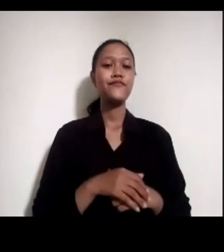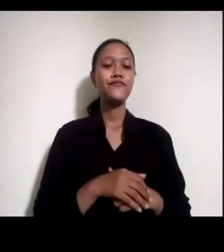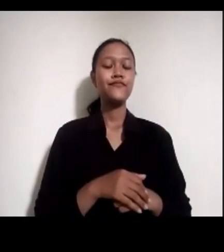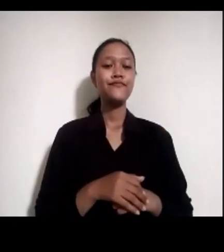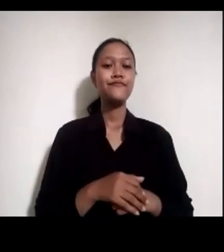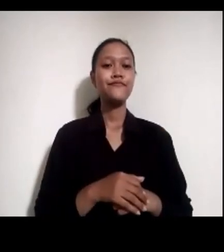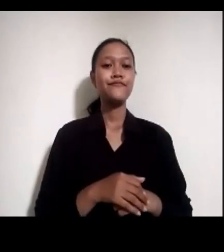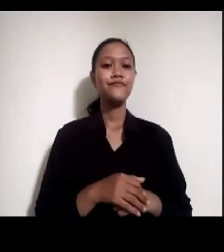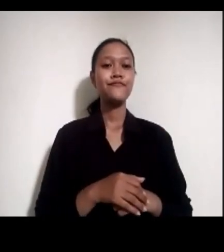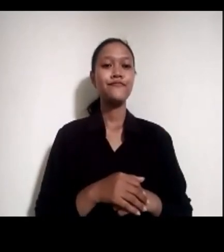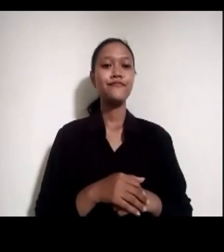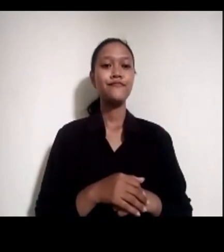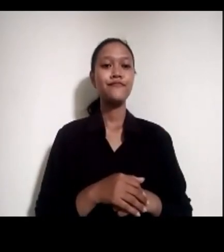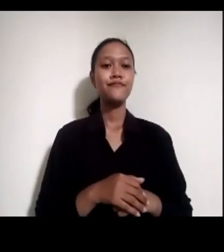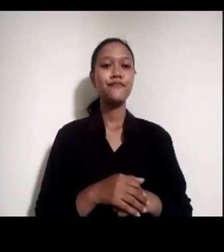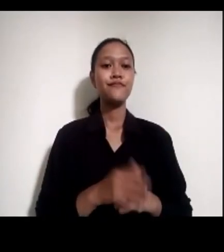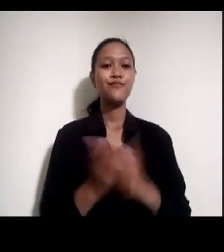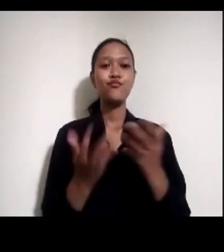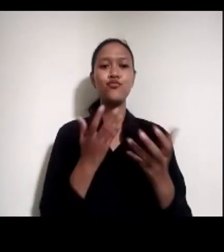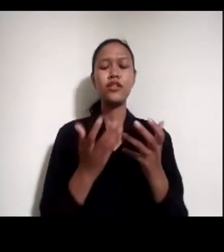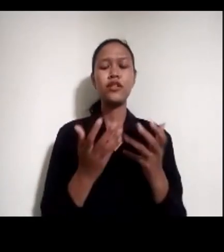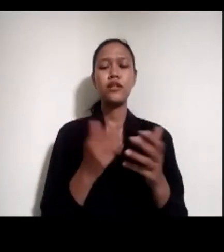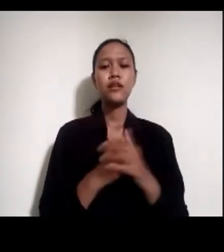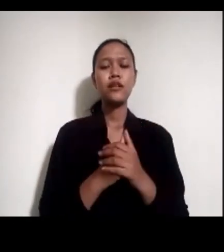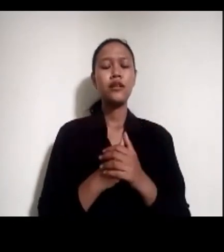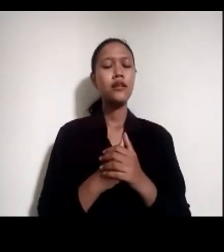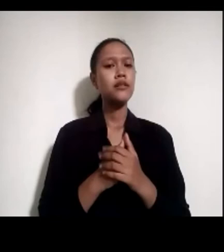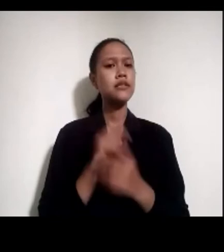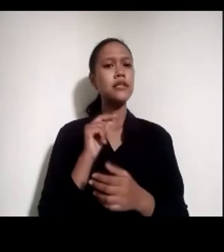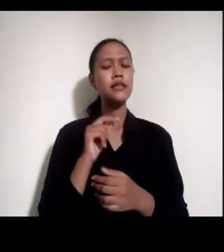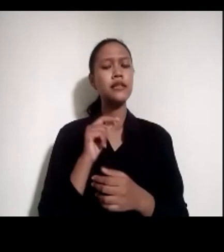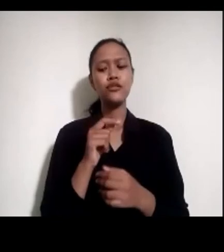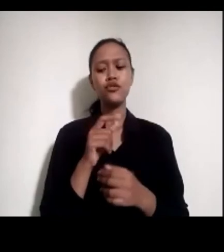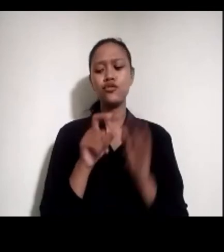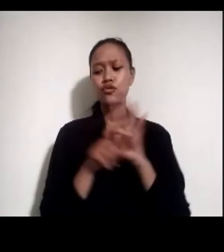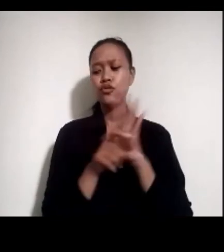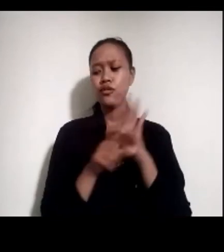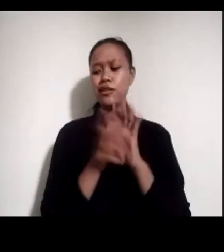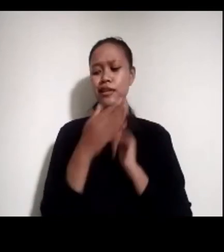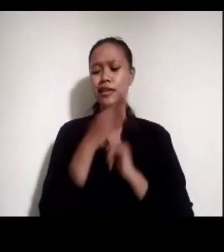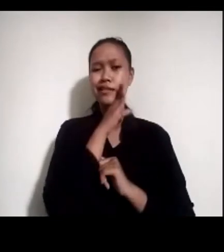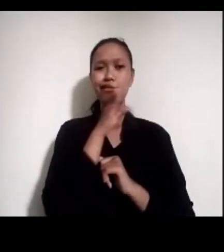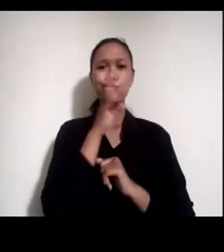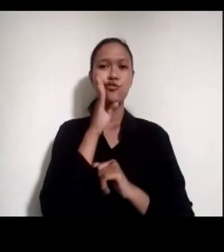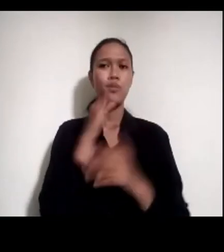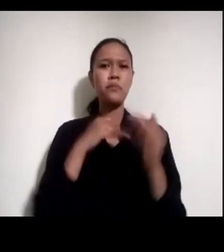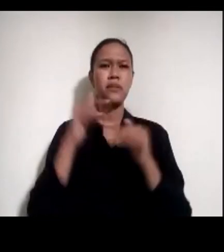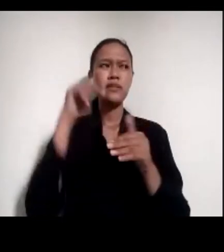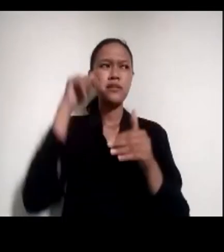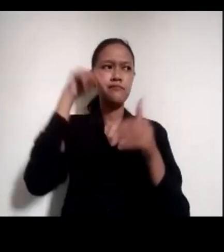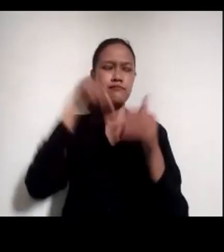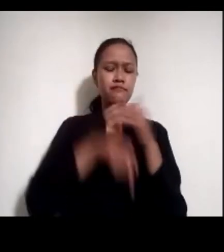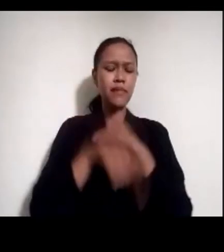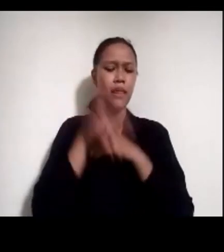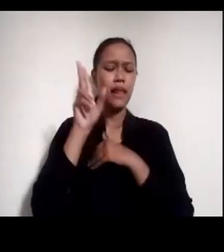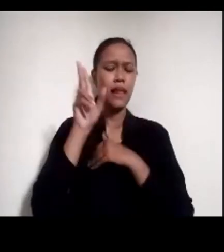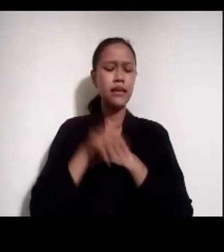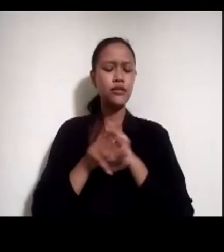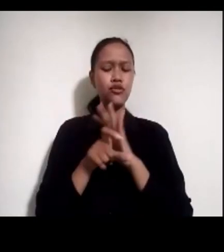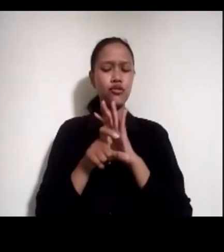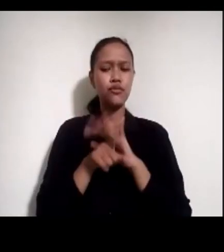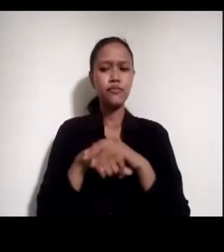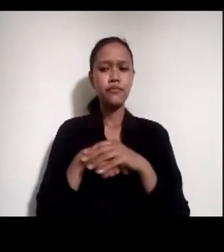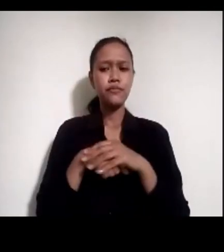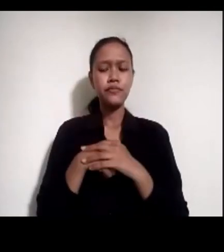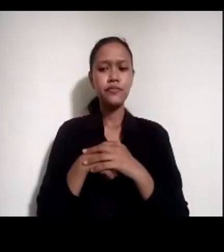mungkin sedikit ini mas, kalau misalnya ini mas, misalnya isunya spesifik selain yang tadi, misalnya kayak, sejauh mana misalnya, lembaga